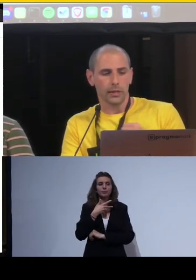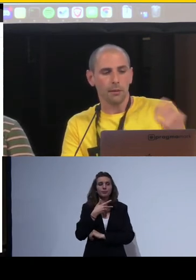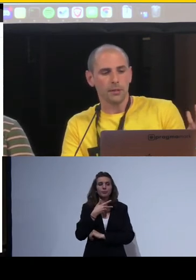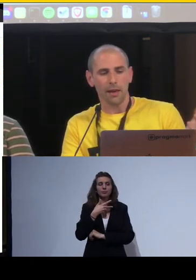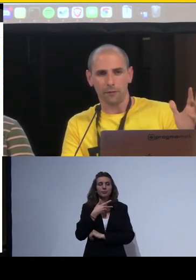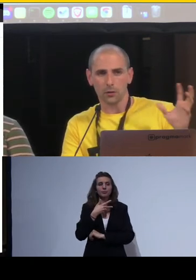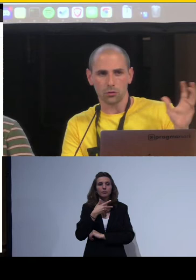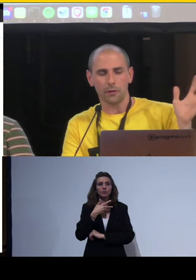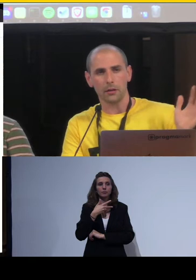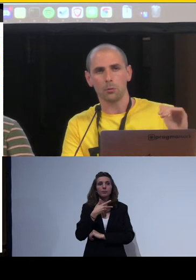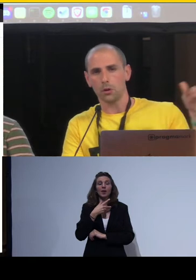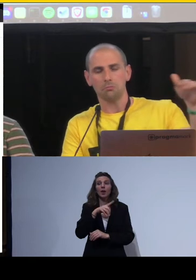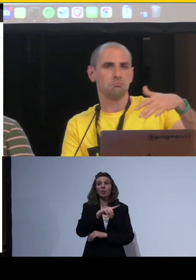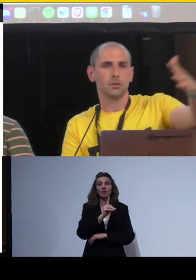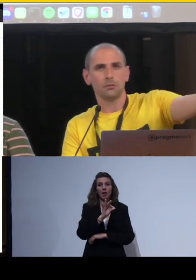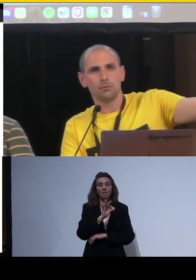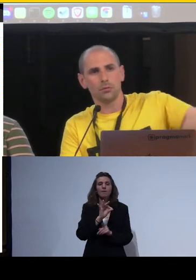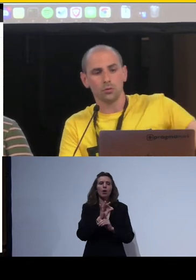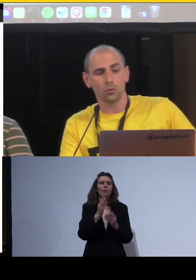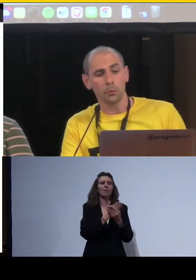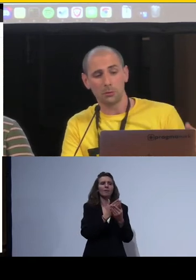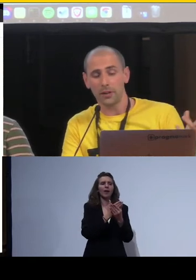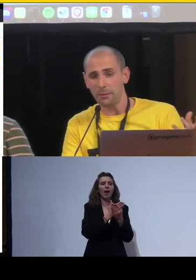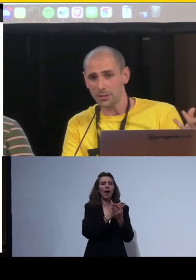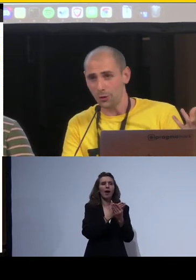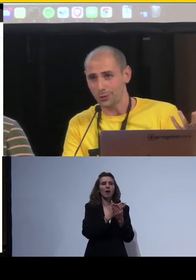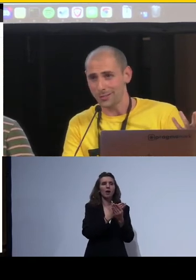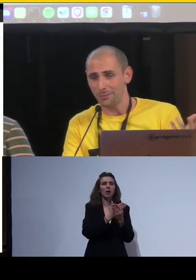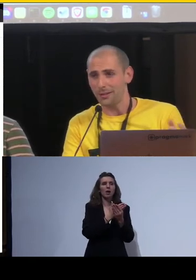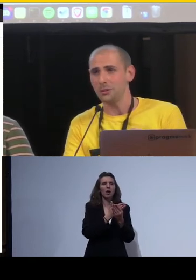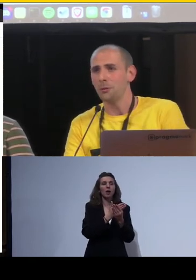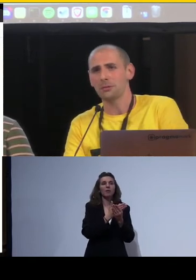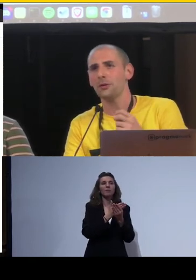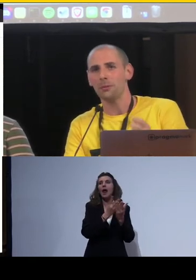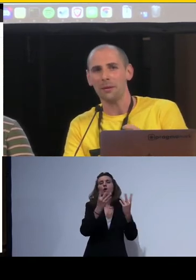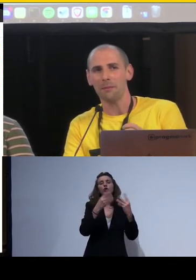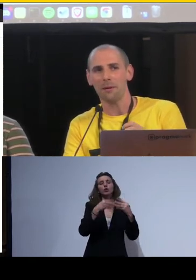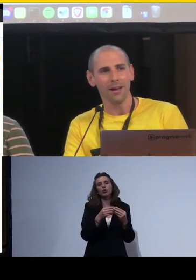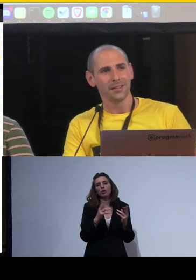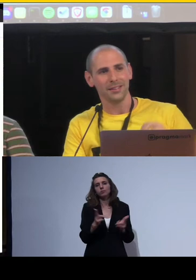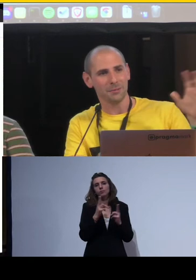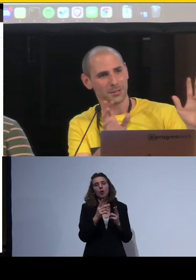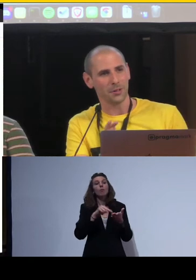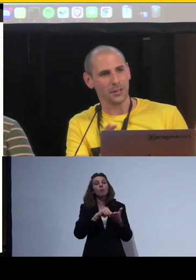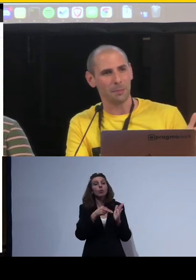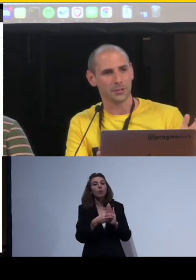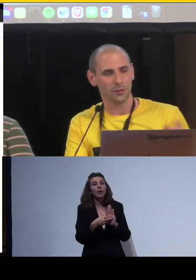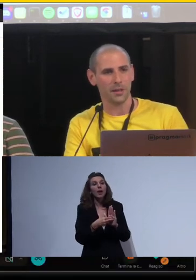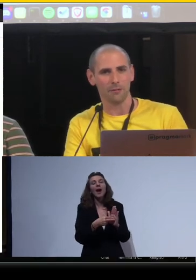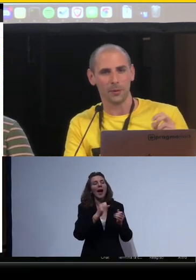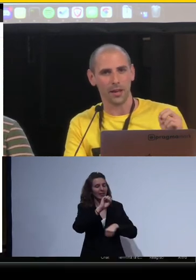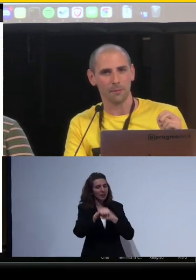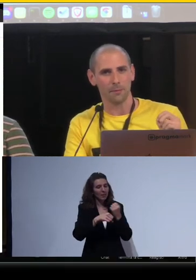che nei PDF, che sono file comunque, non possiamo avere animazioni sostanzialmente, quindi non possiamo avere un problema di animazioni che